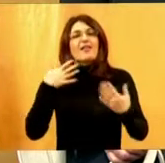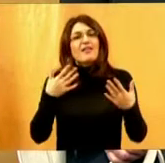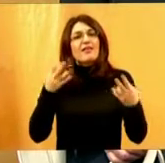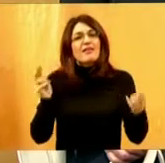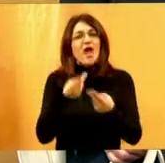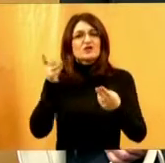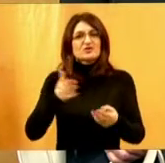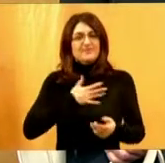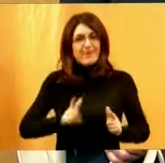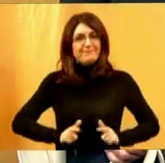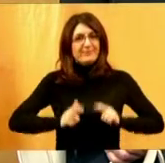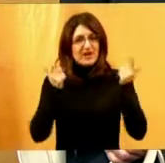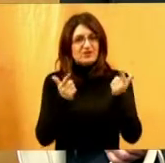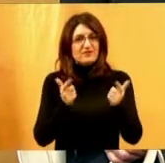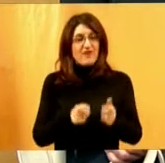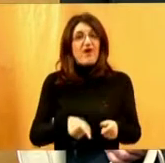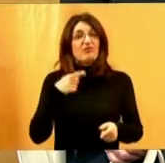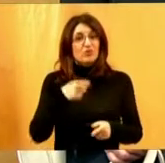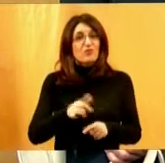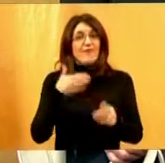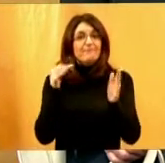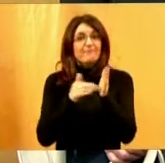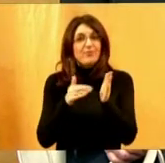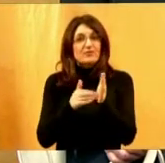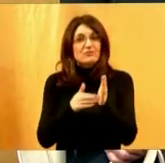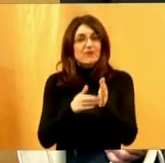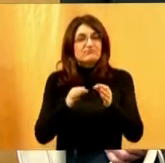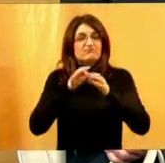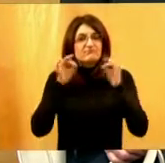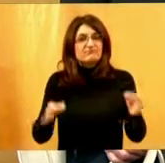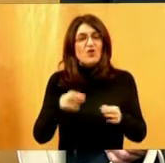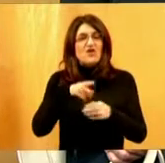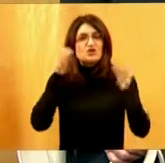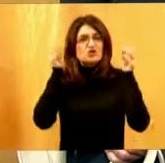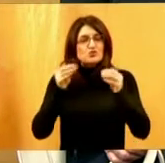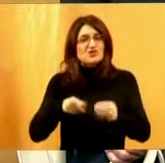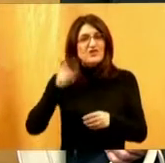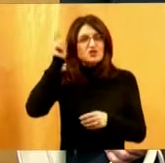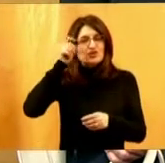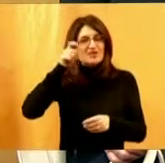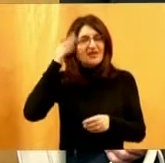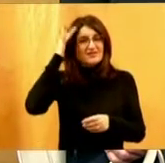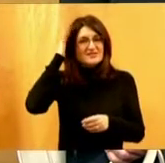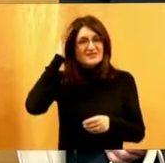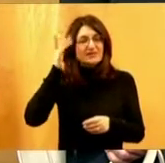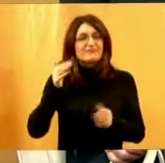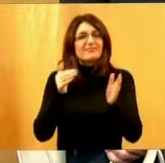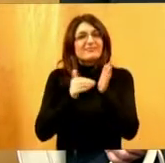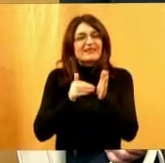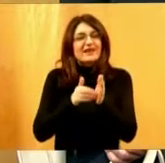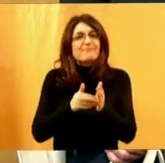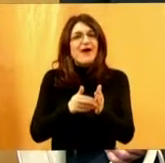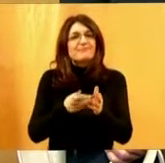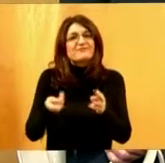I onda tu je potrebno da zaista onaj sustav socijalne skrbi bude